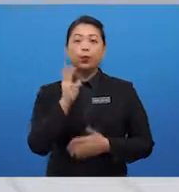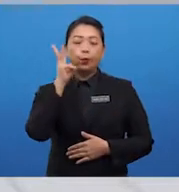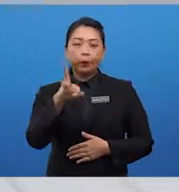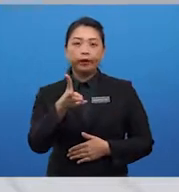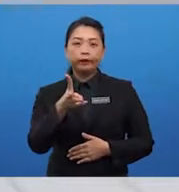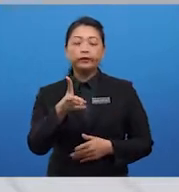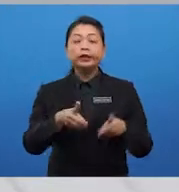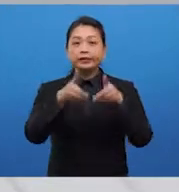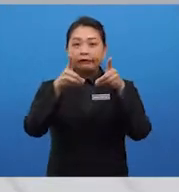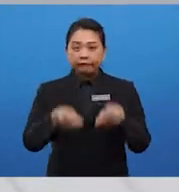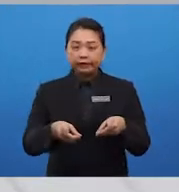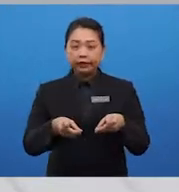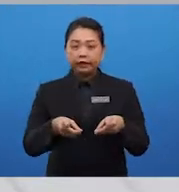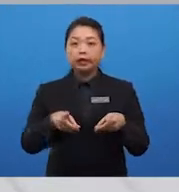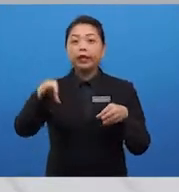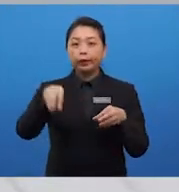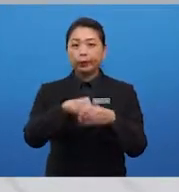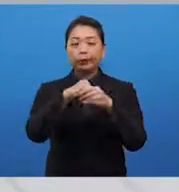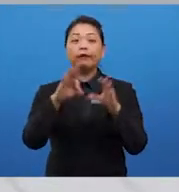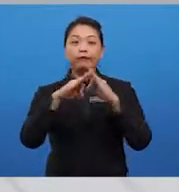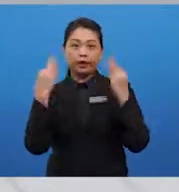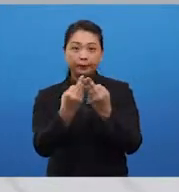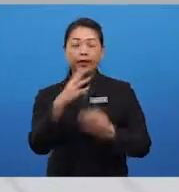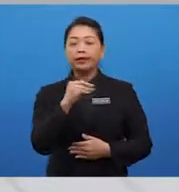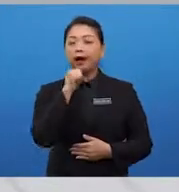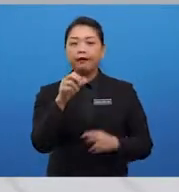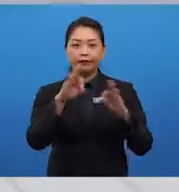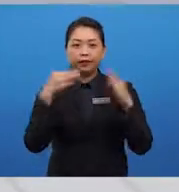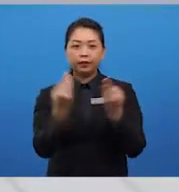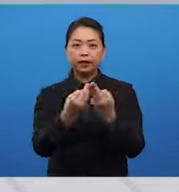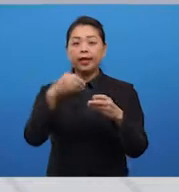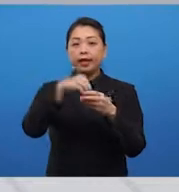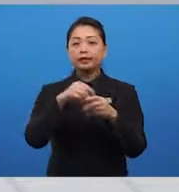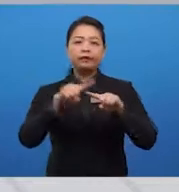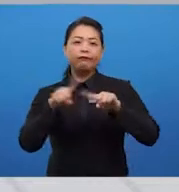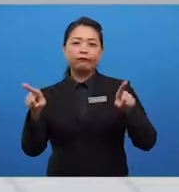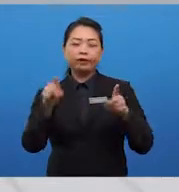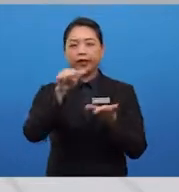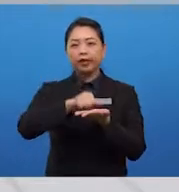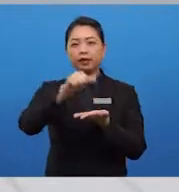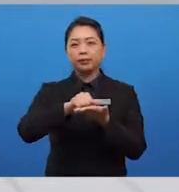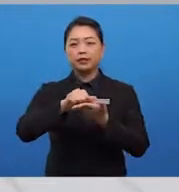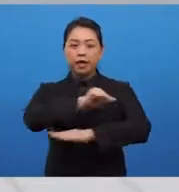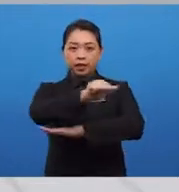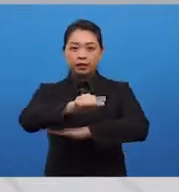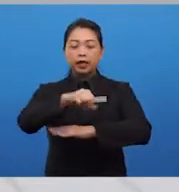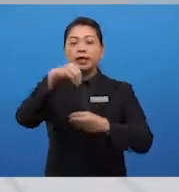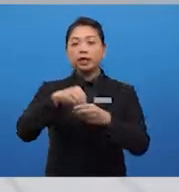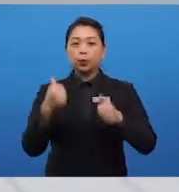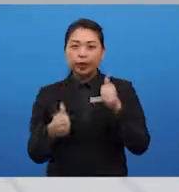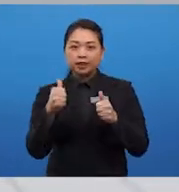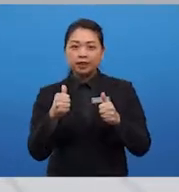akan mencari keadaan keadaan tersebut dalam keadaan akademik berbeza, keadaan